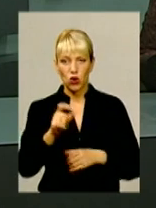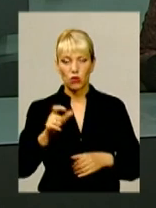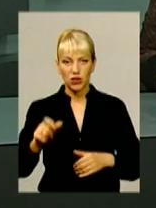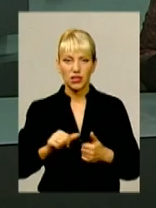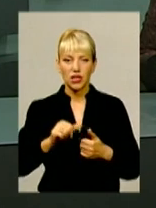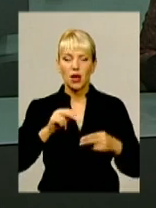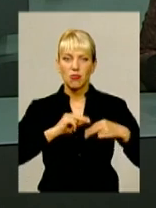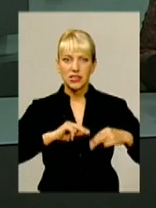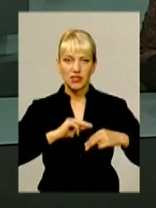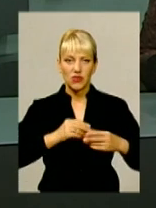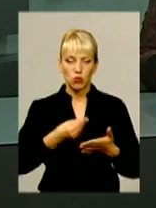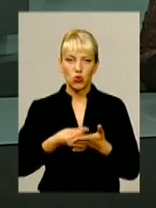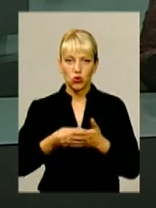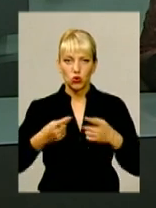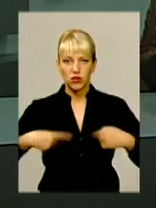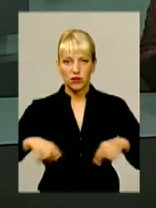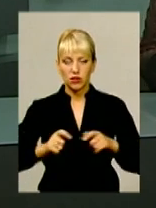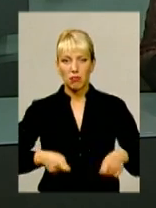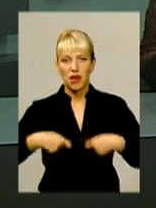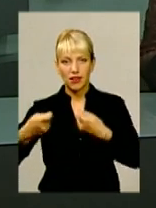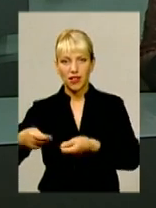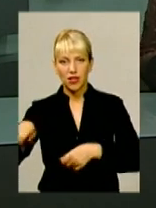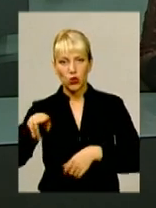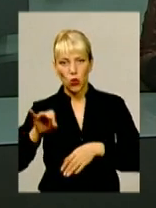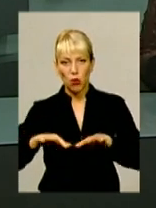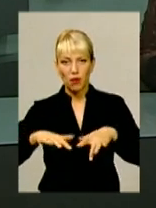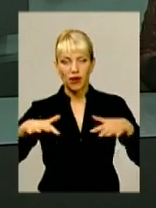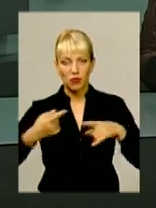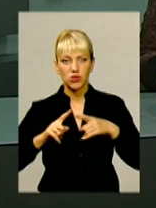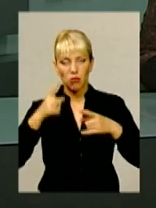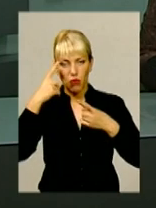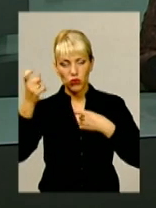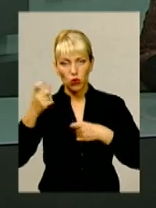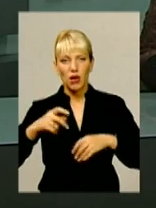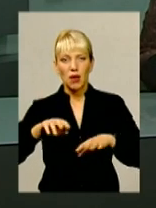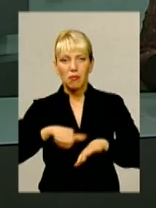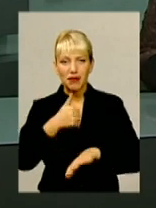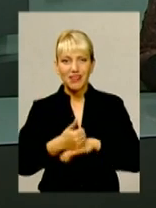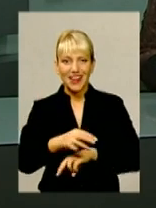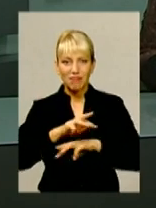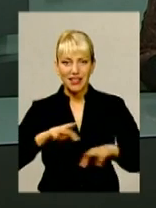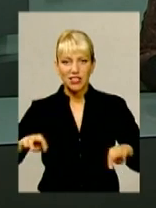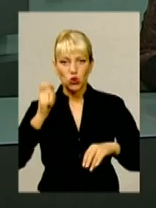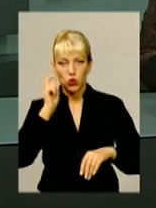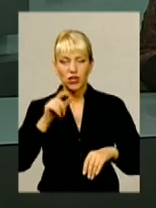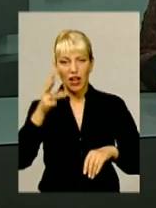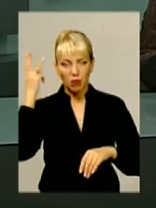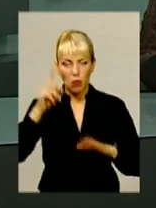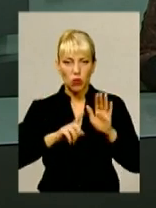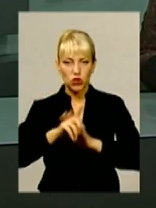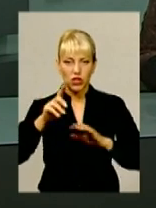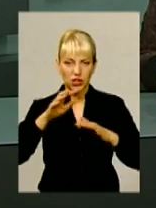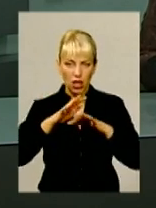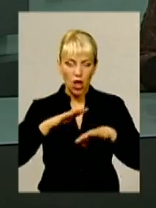працівників бюджетної сфери, передали до парламенту. Про це повідомив прем'єр-міністр України. А на Хмельниччині вже почали проводити розрахунки